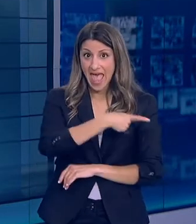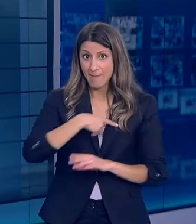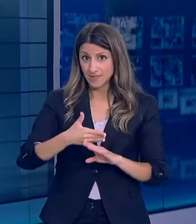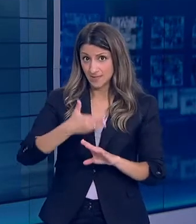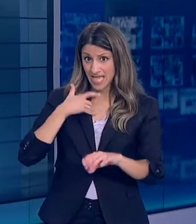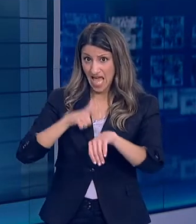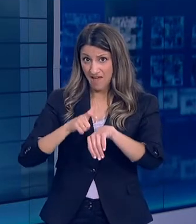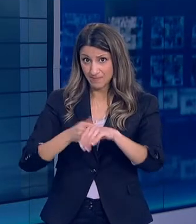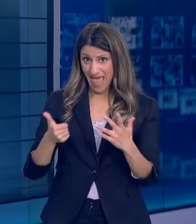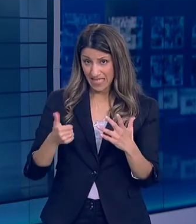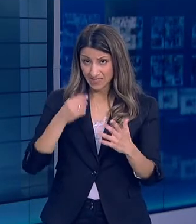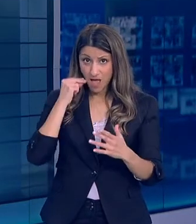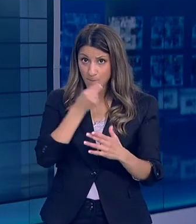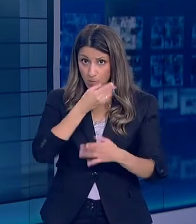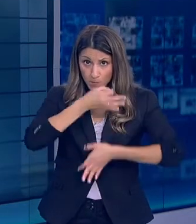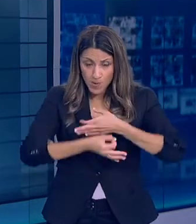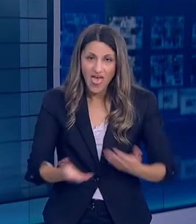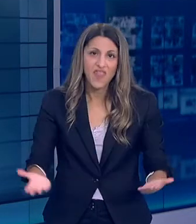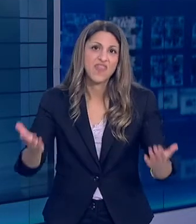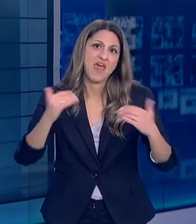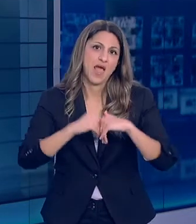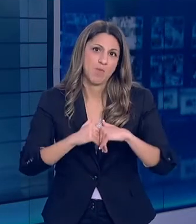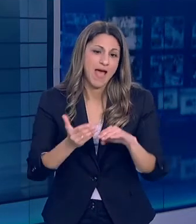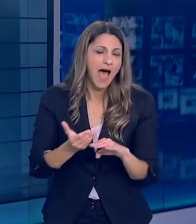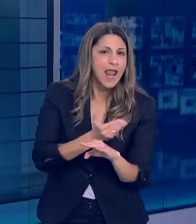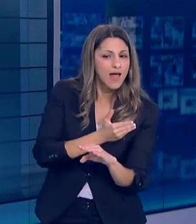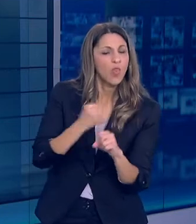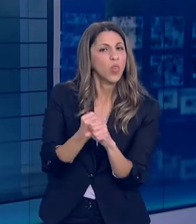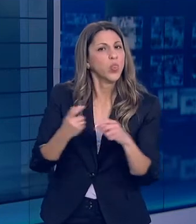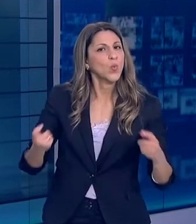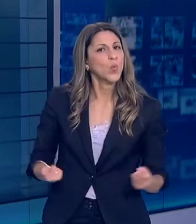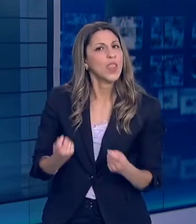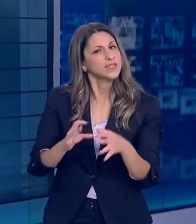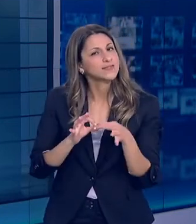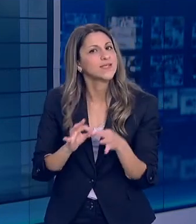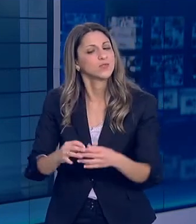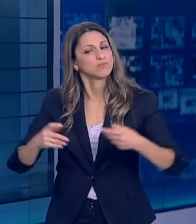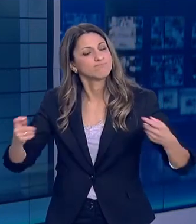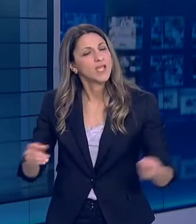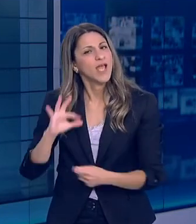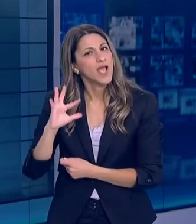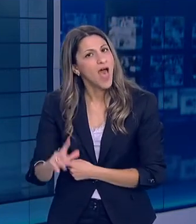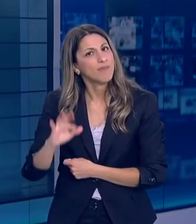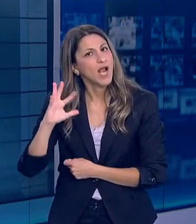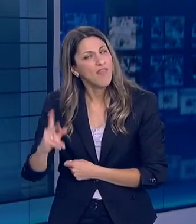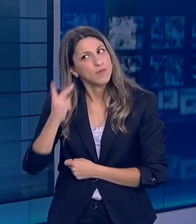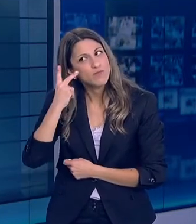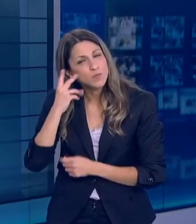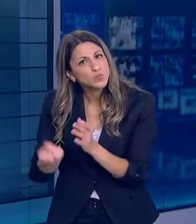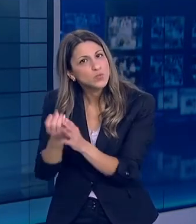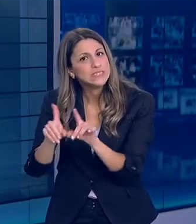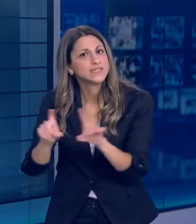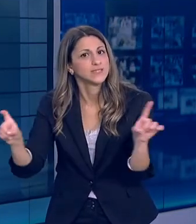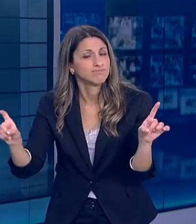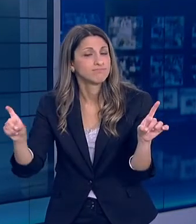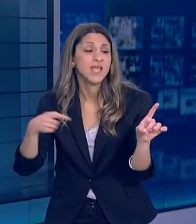καθημερινά Την εξαιρετική συνεργασία μας Πίσω από τις κάμερες των 6 Παρακολουθώντας κάθε μέρα τις εξελίξεις Παραμένει